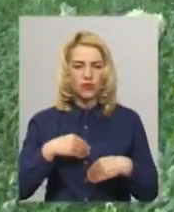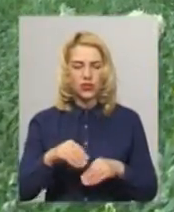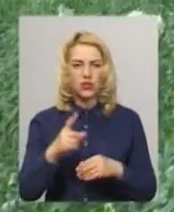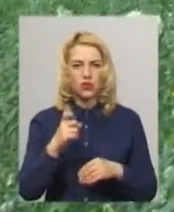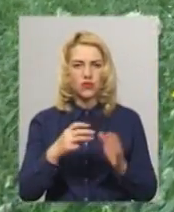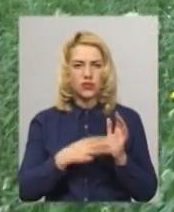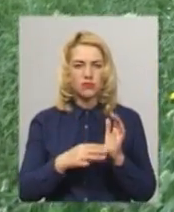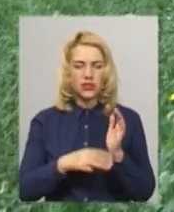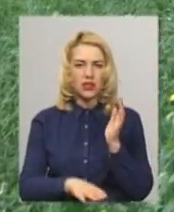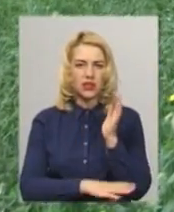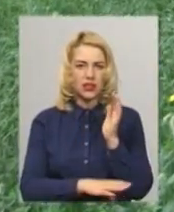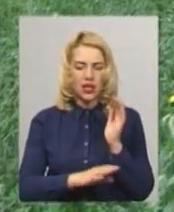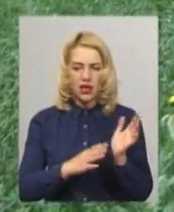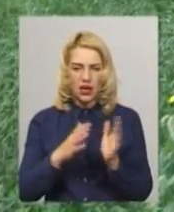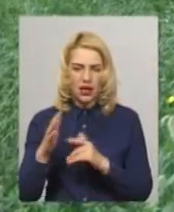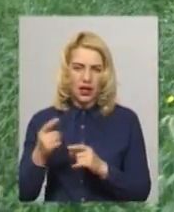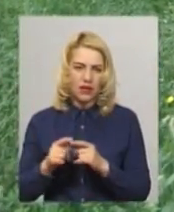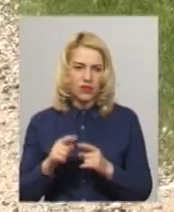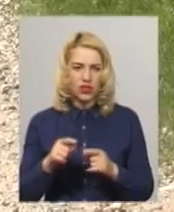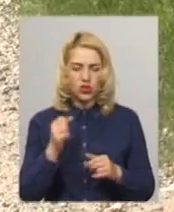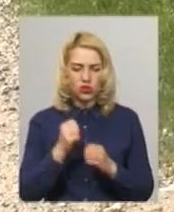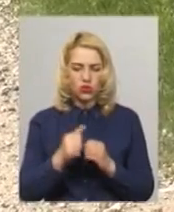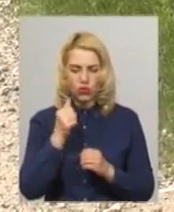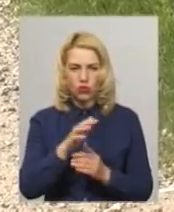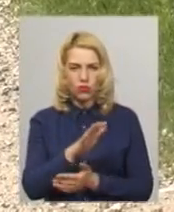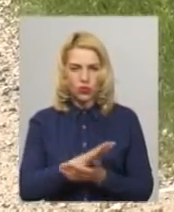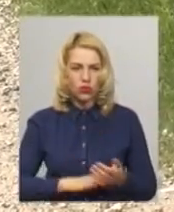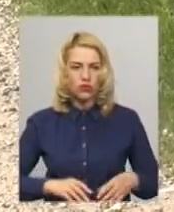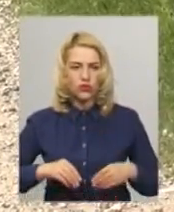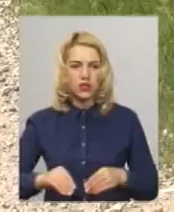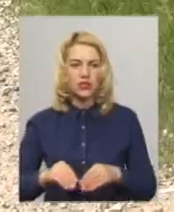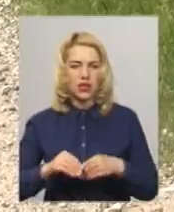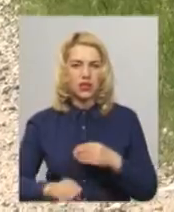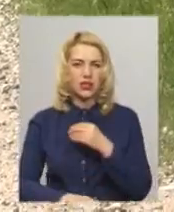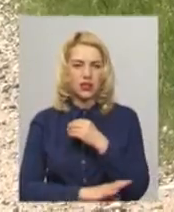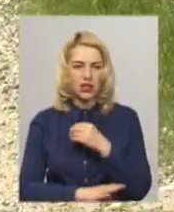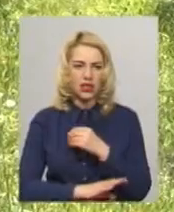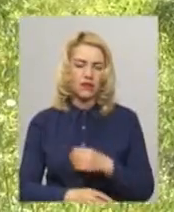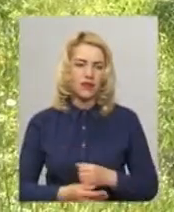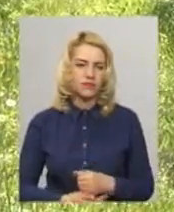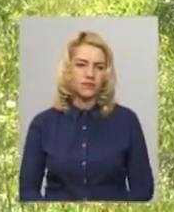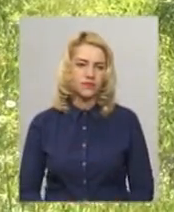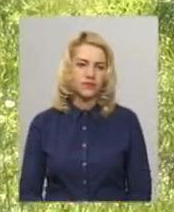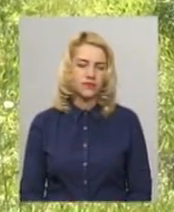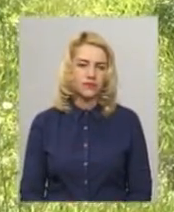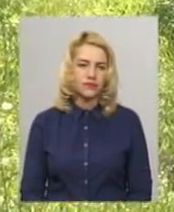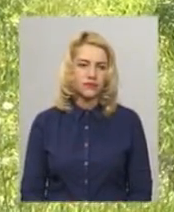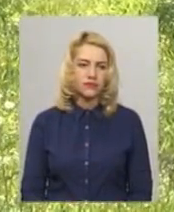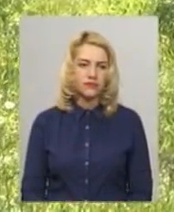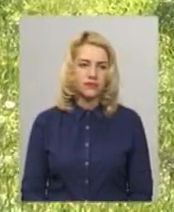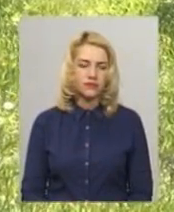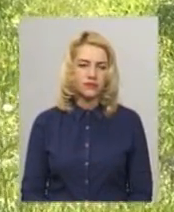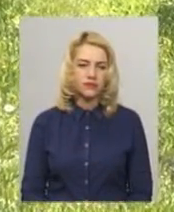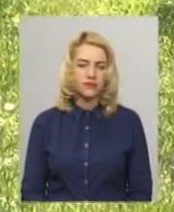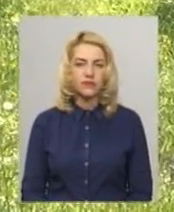Щороку волонтери, школярі та військовослужбовці продовжують саджати дерева та квіти. Цьогоріч садять тисячу юрисів. Дарина Денисенко, Іван Мовчан, Новини,